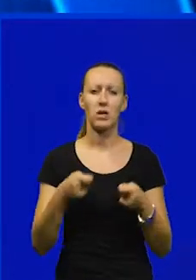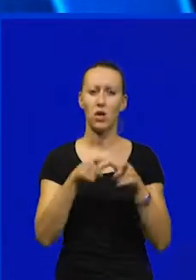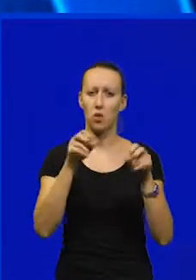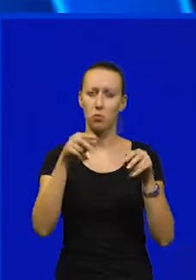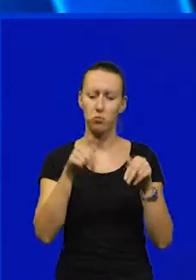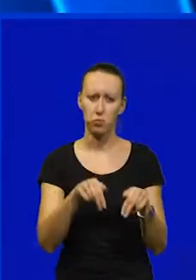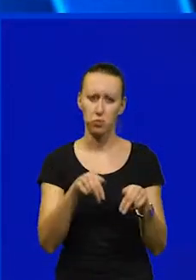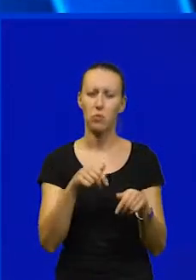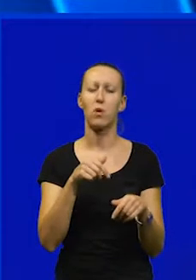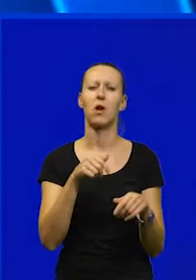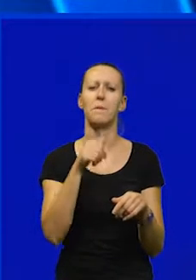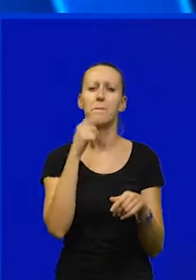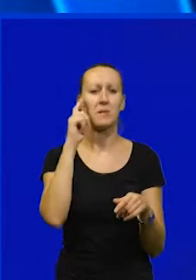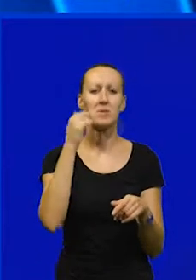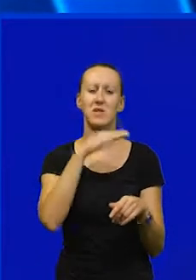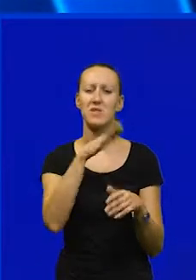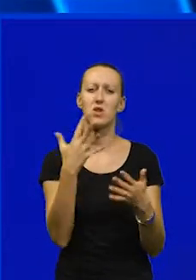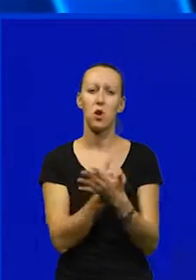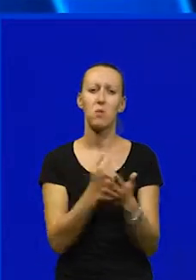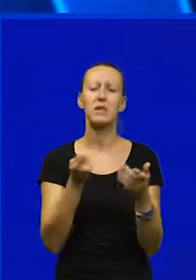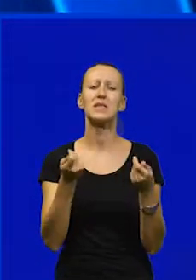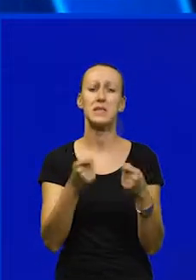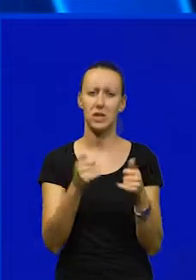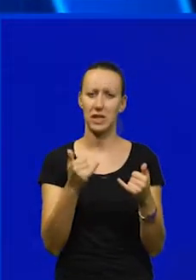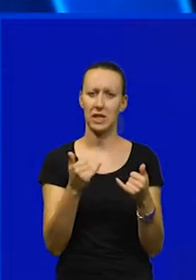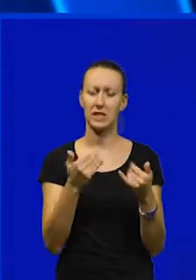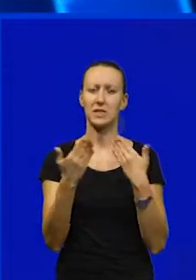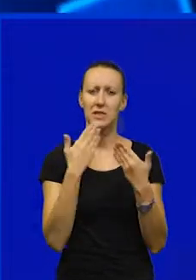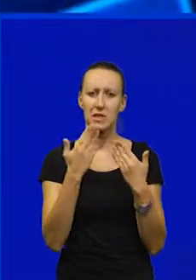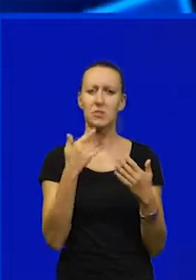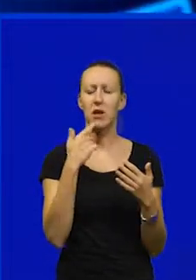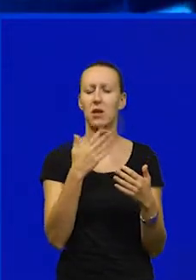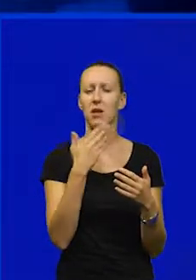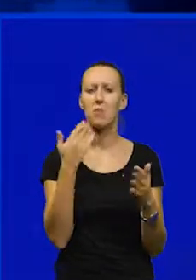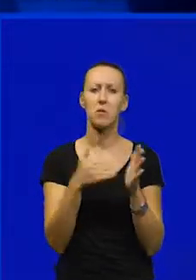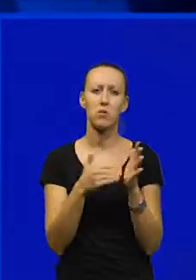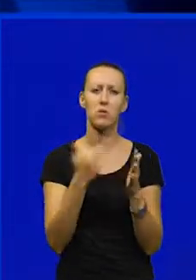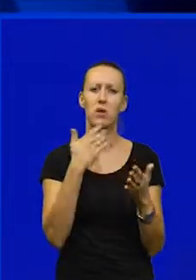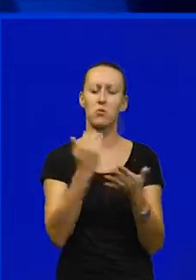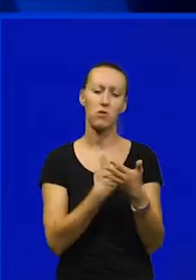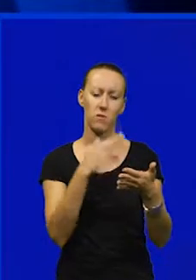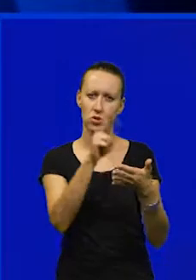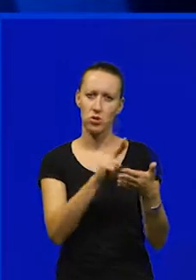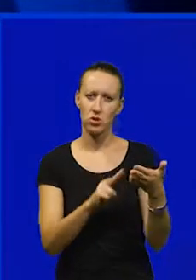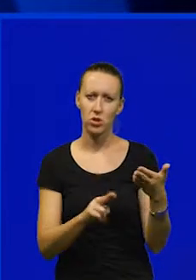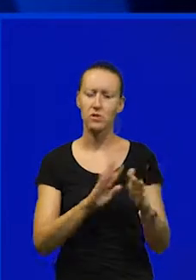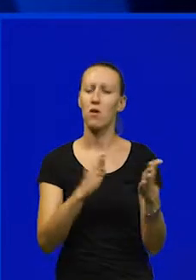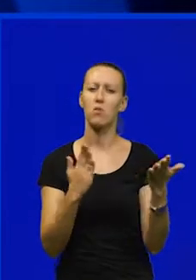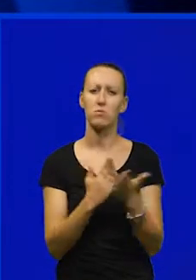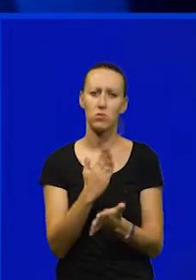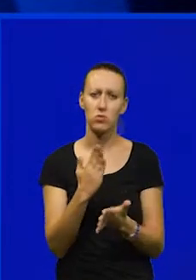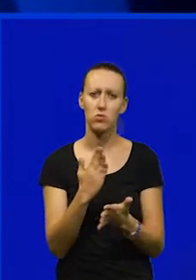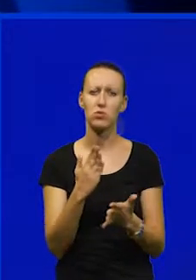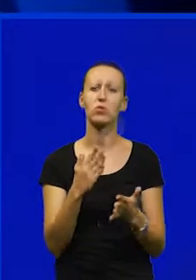Puli. Mislim da ste svi dobili zaključke sa današnje sjednice, pa nema potrebe da ih čitam. U svakom slučaju,